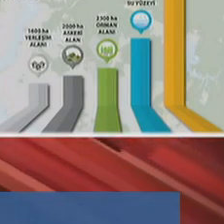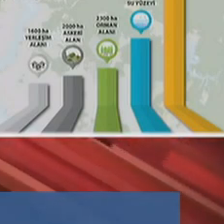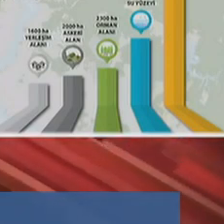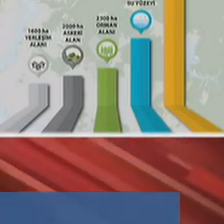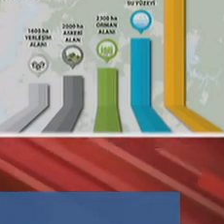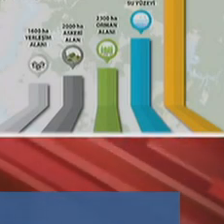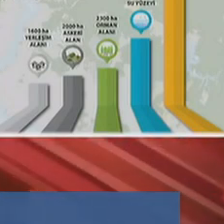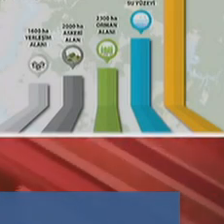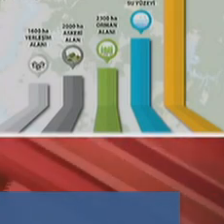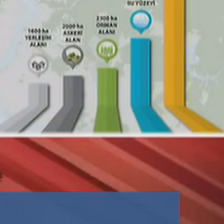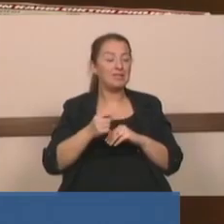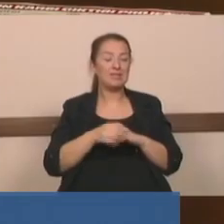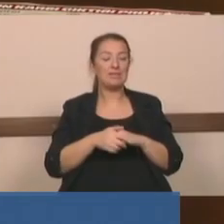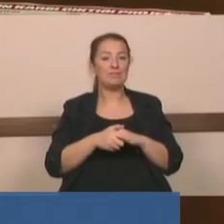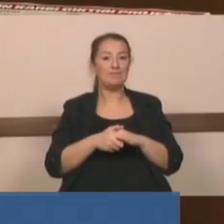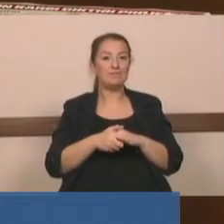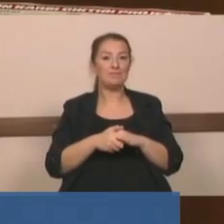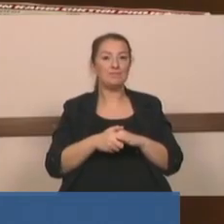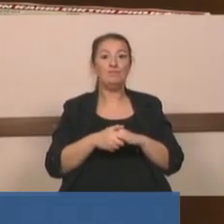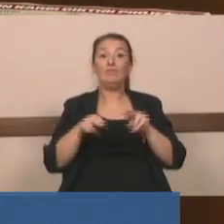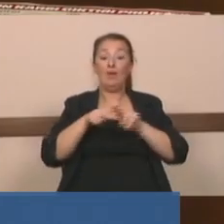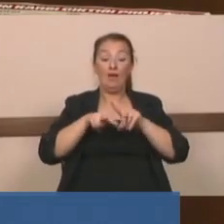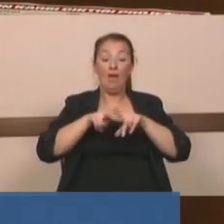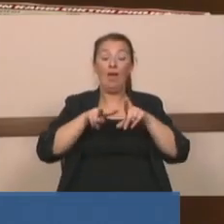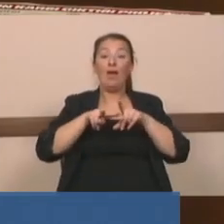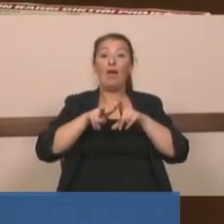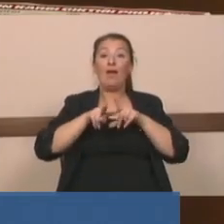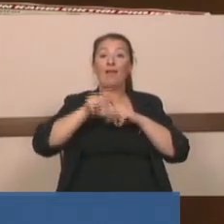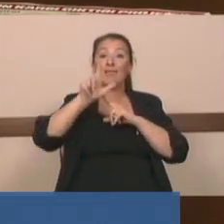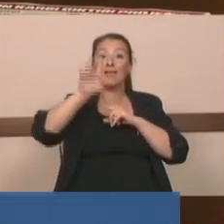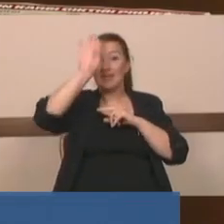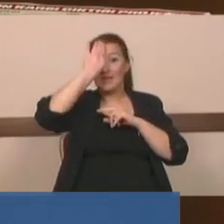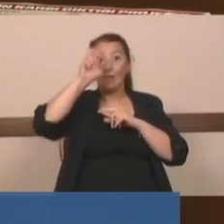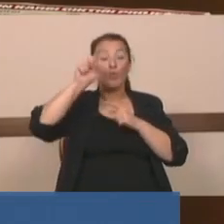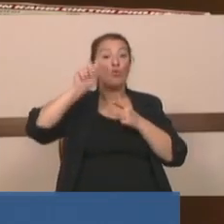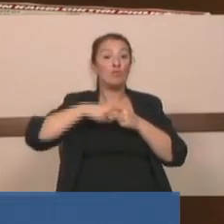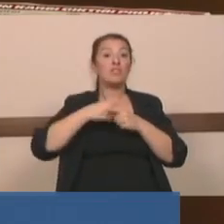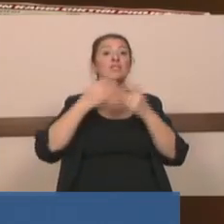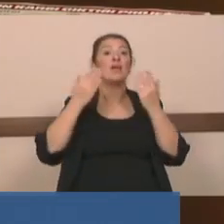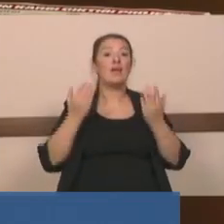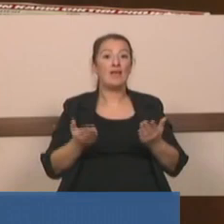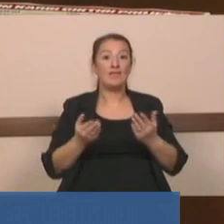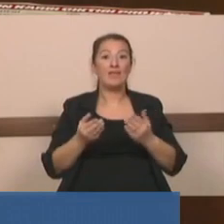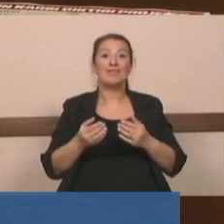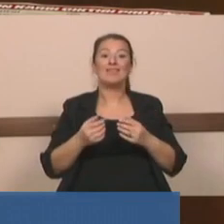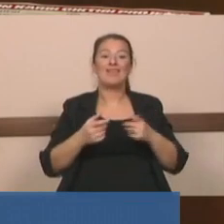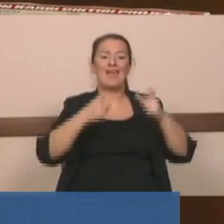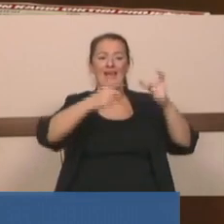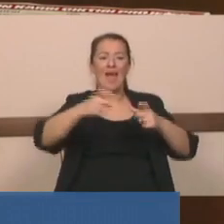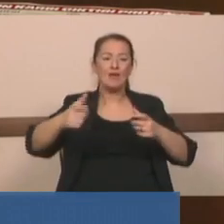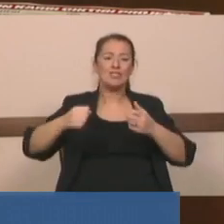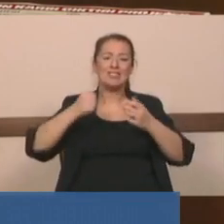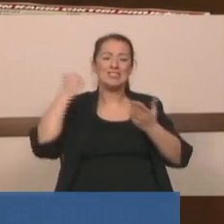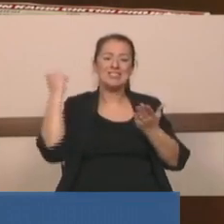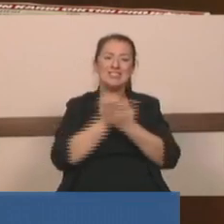gerekçe yok. Sıfır. Kanal İstanbul projesi evet yeryüzü kabuğudun kırılarak